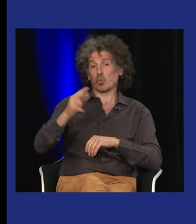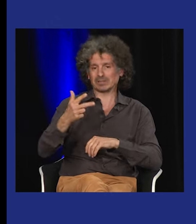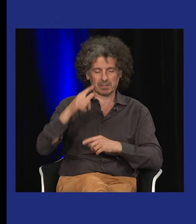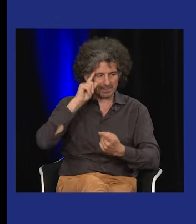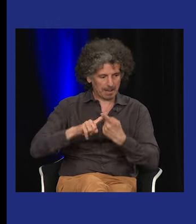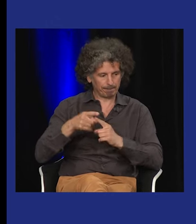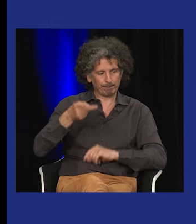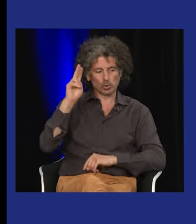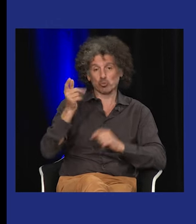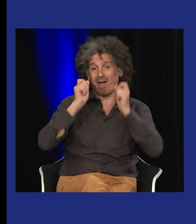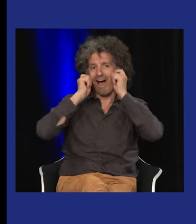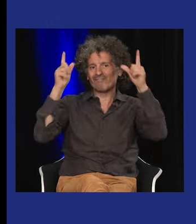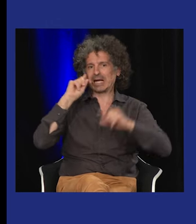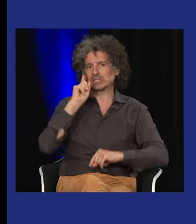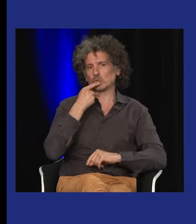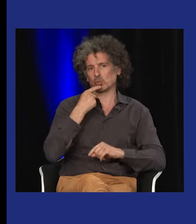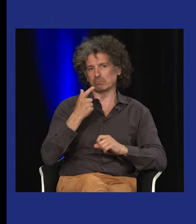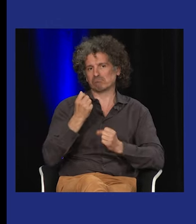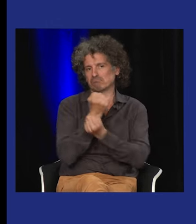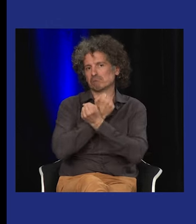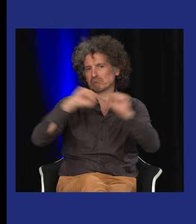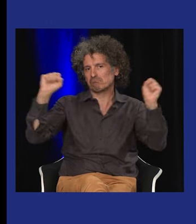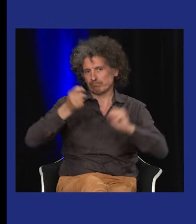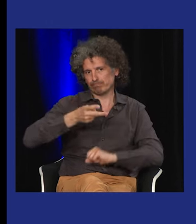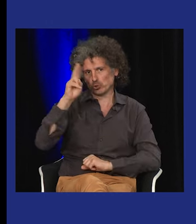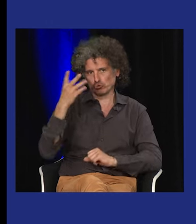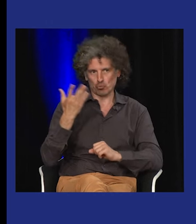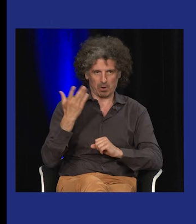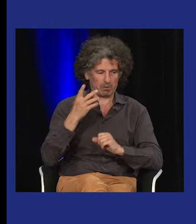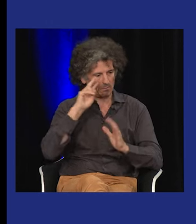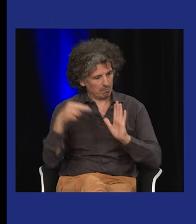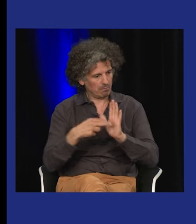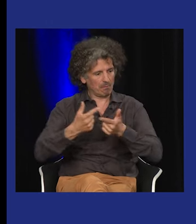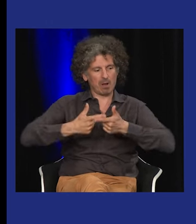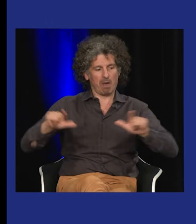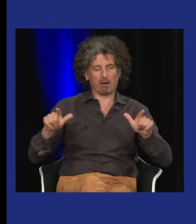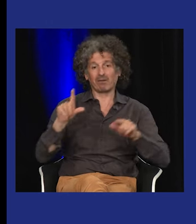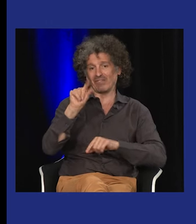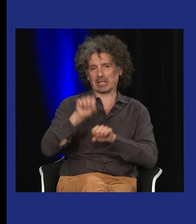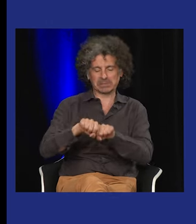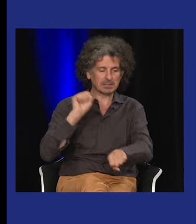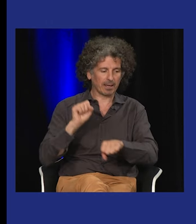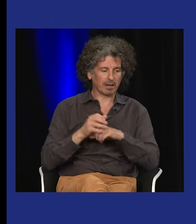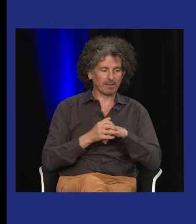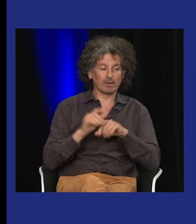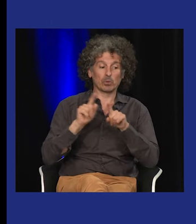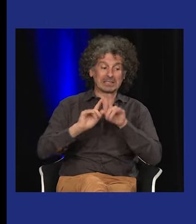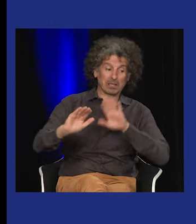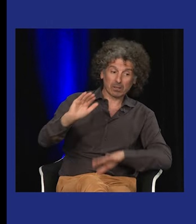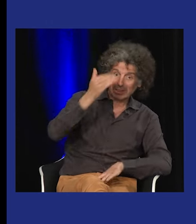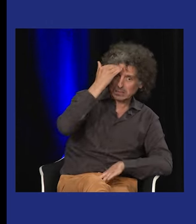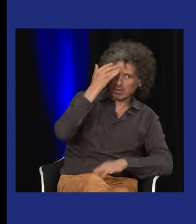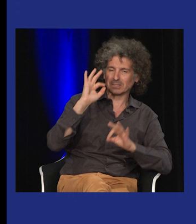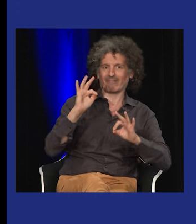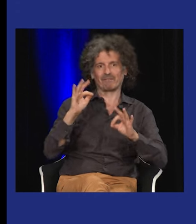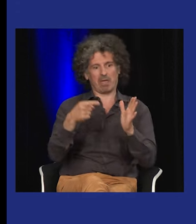beaucoup de langues des signes. Et après, le XXe siècle, avec le réveil sourd, un retour un peu